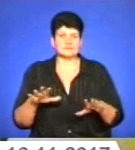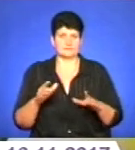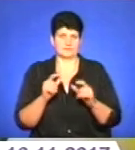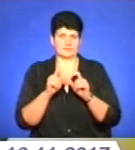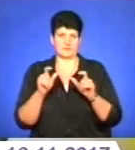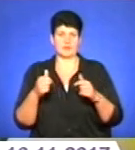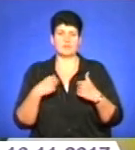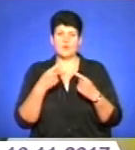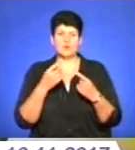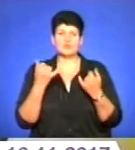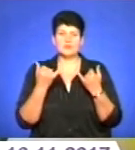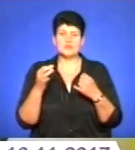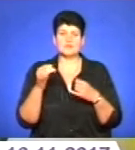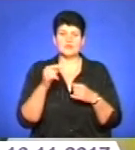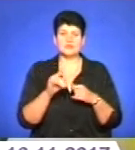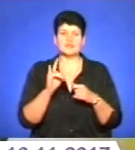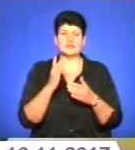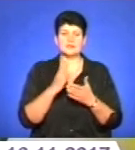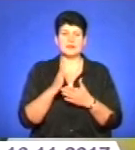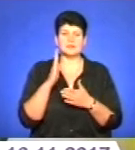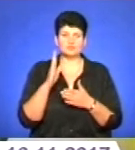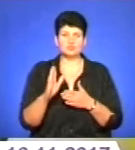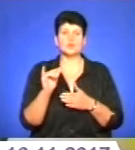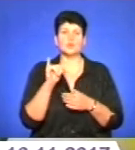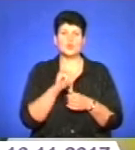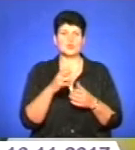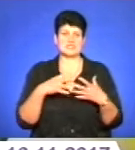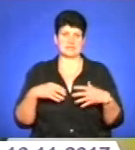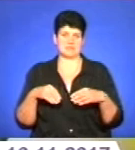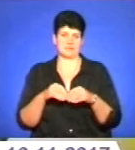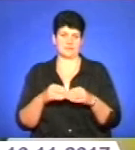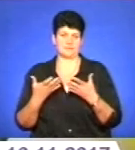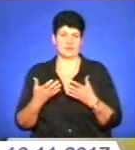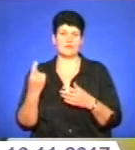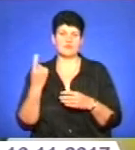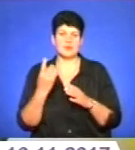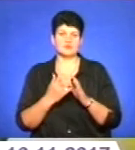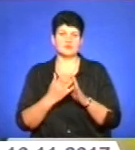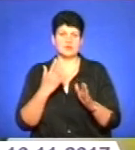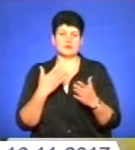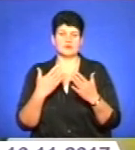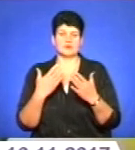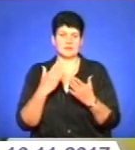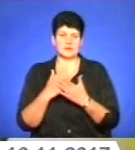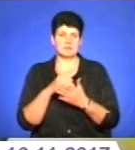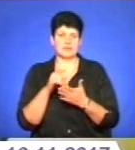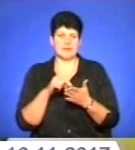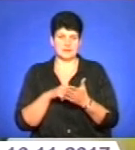Ми говоримо сьогодні про те, що дитина має перебувати в сім'ї. І, власне, першочергово ставиться питання